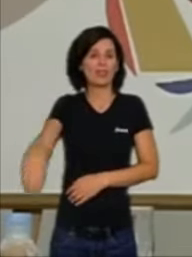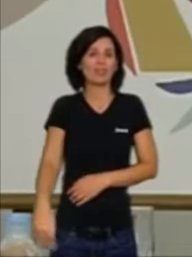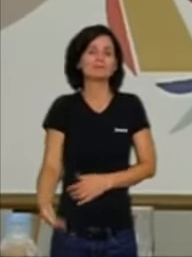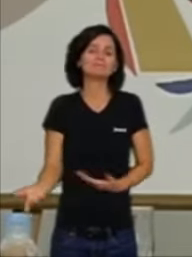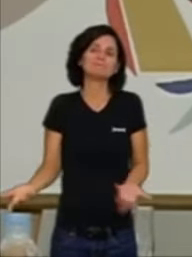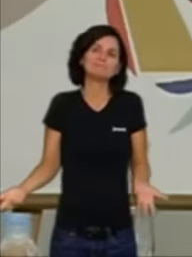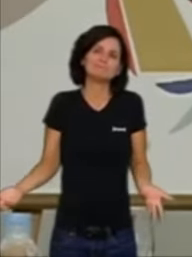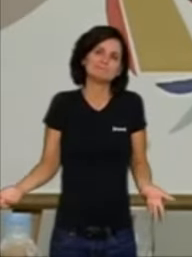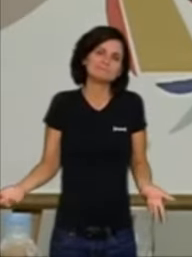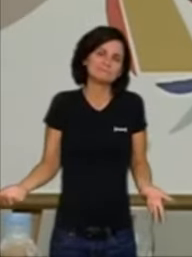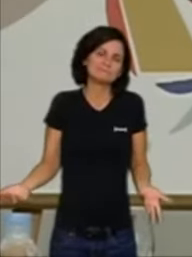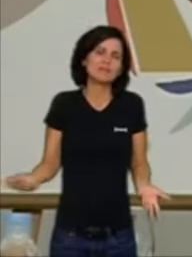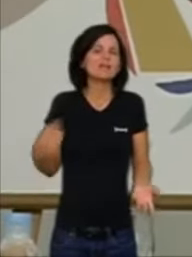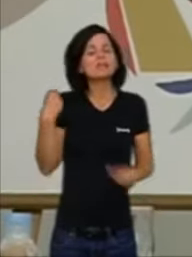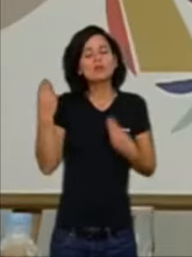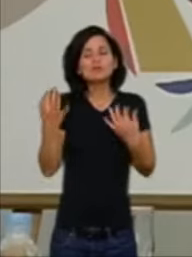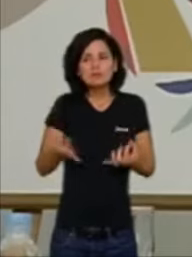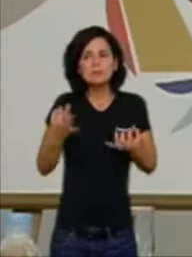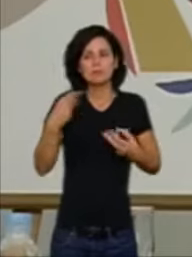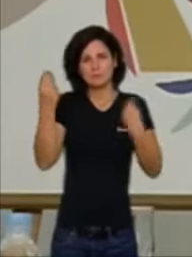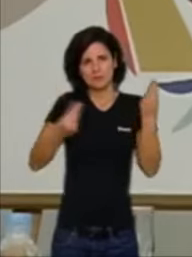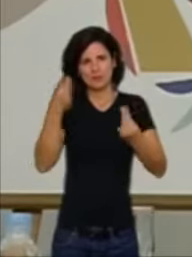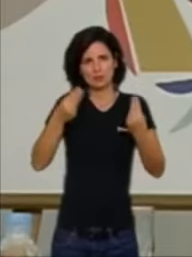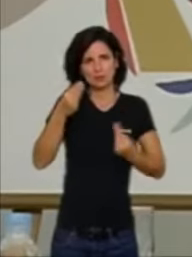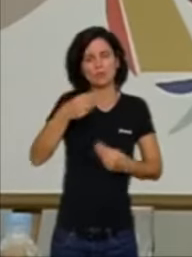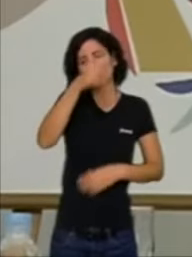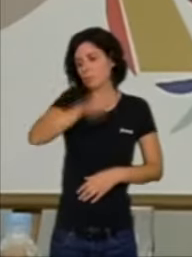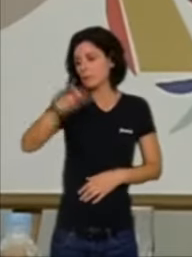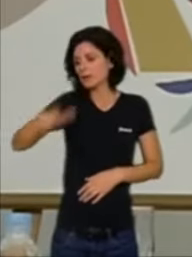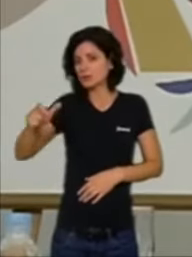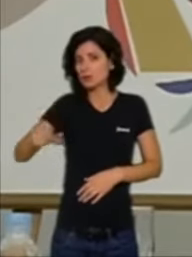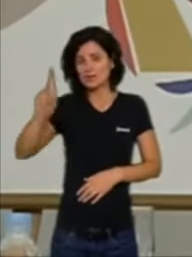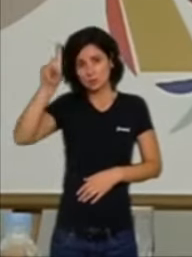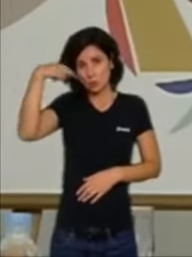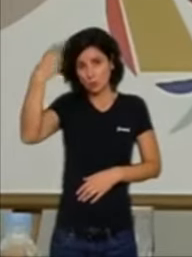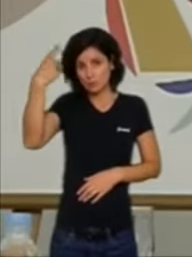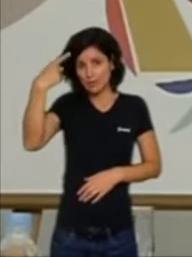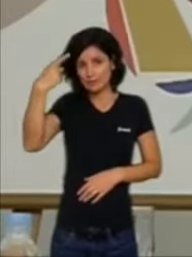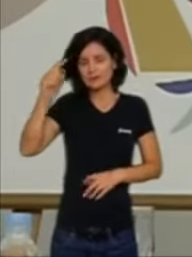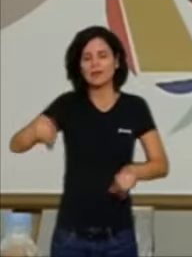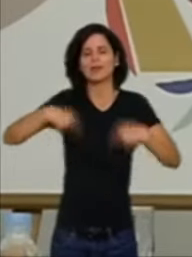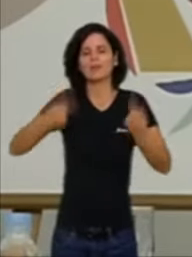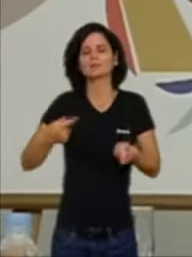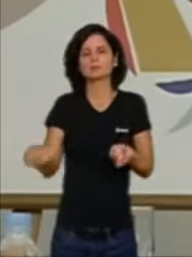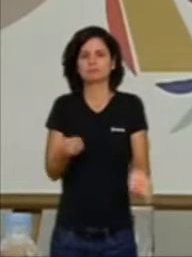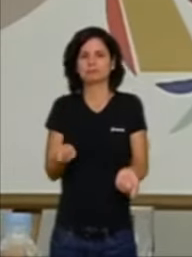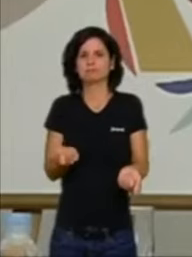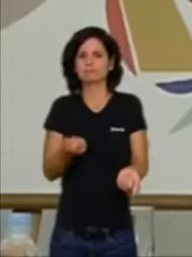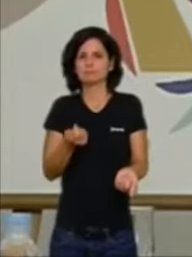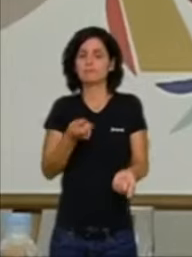sostingut que un poble culte és un poble més difícil de dominar o de tiranitzar.